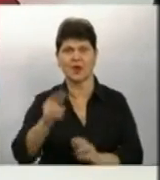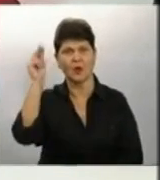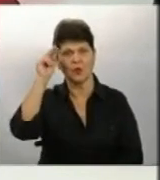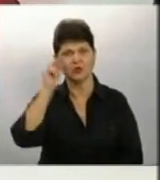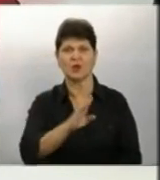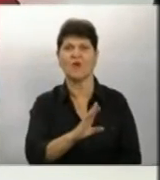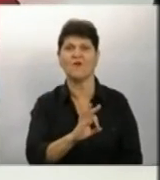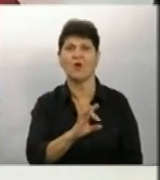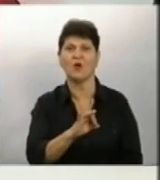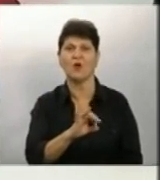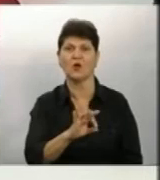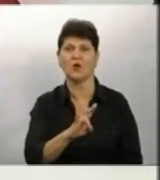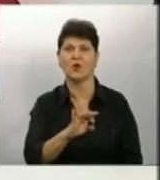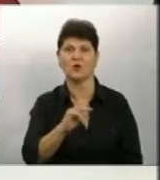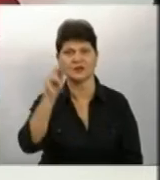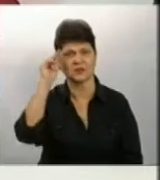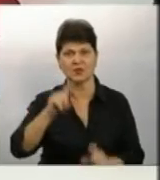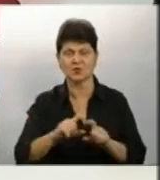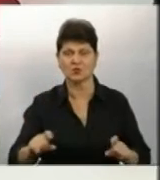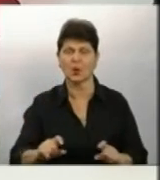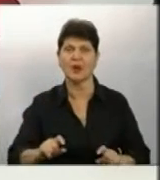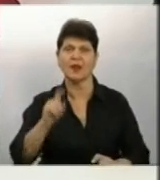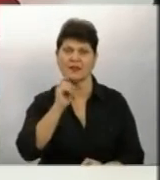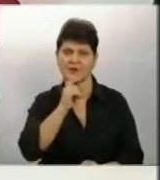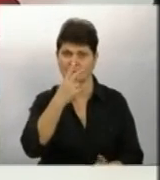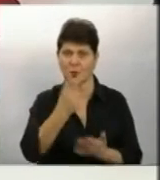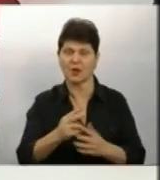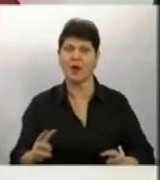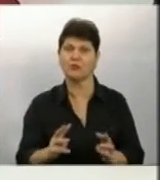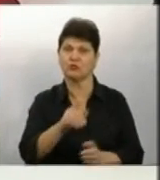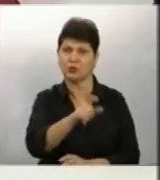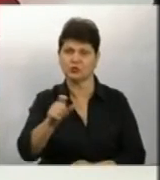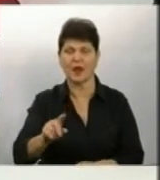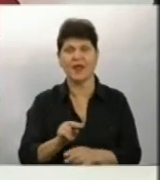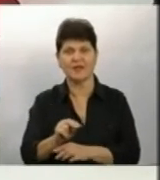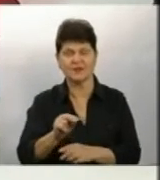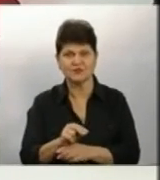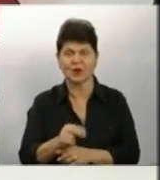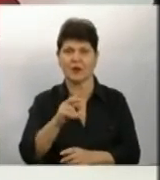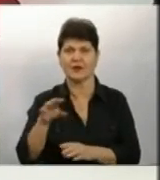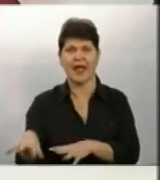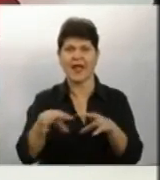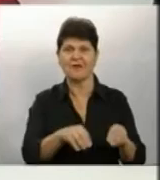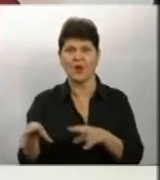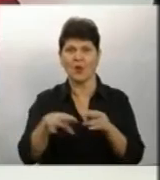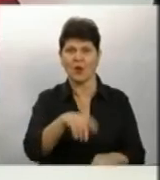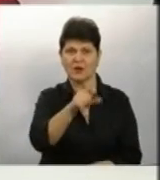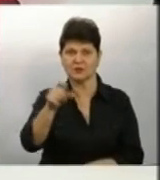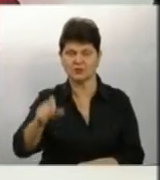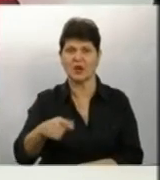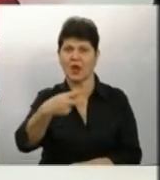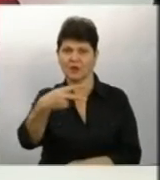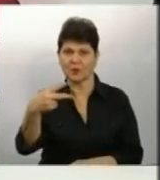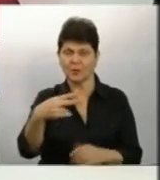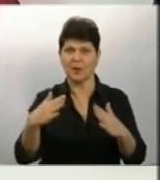Вороновицької школи на Вінниччині показали пожежники Тут провели показові навчання, відпрацьовували евакуацію школярів З двоповерхового